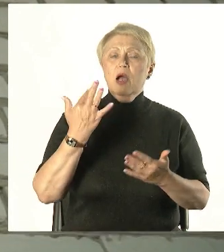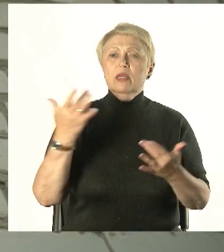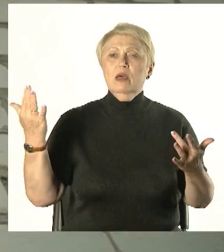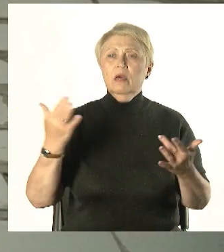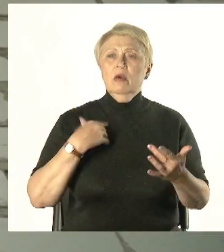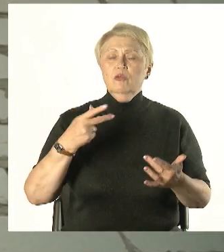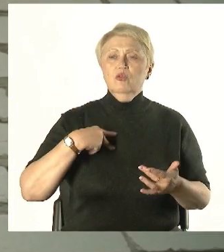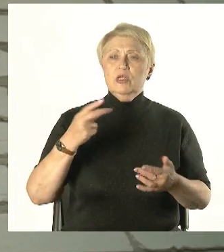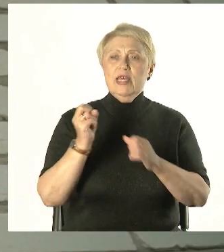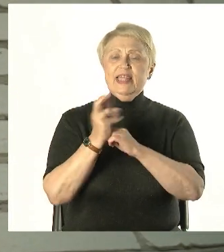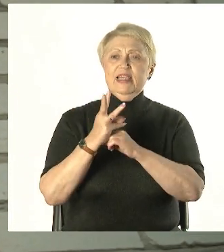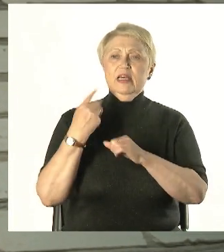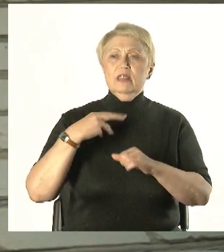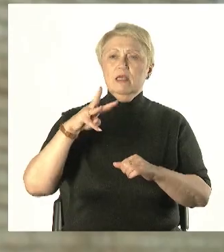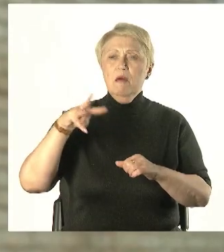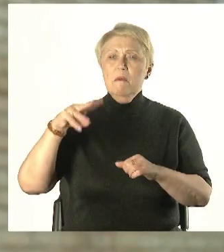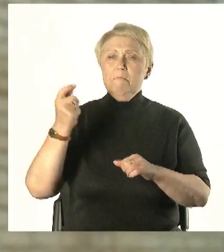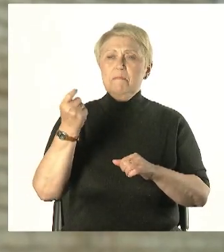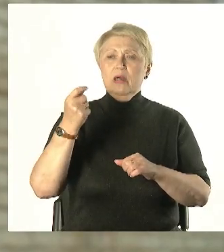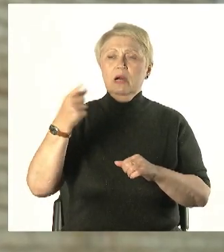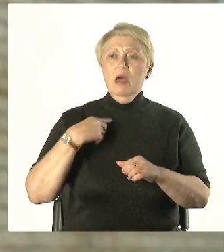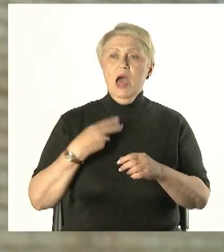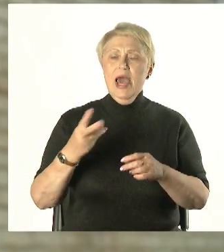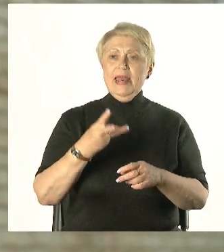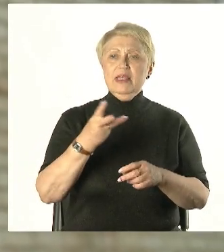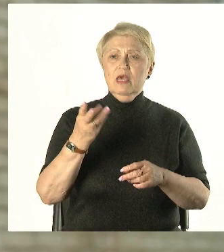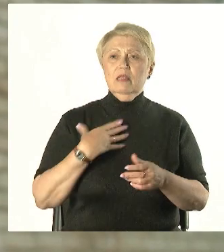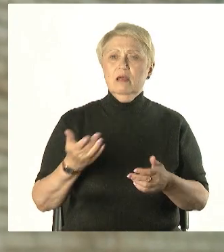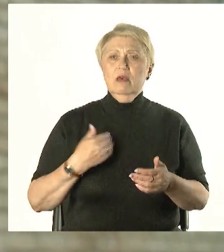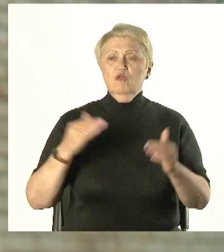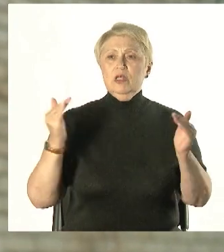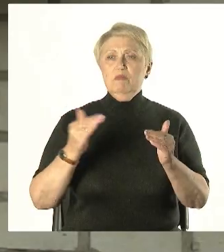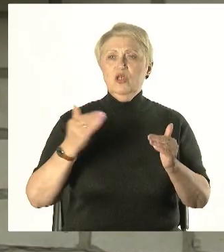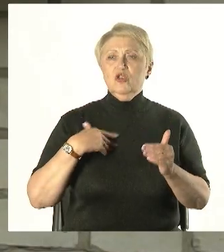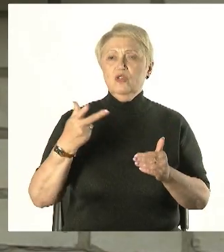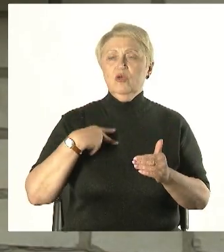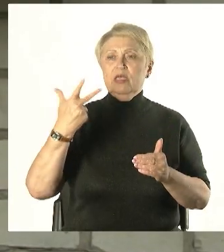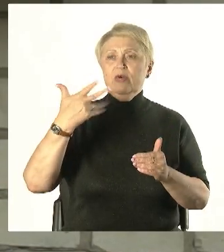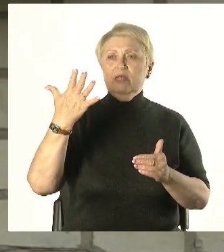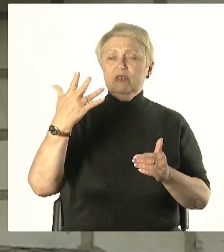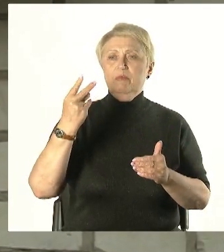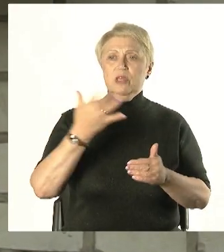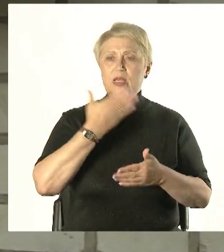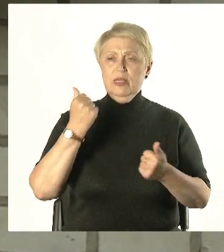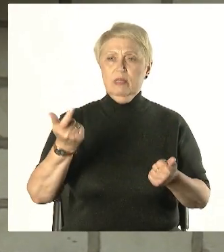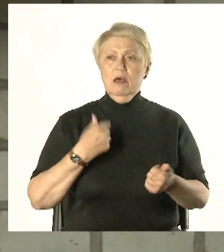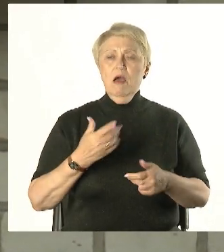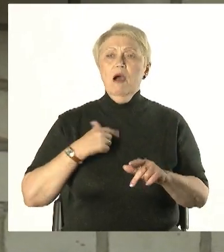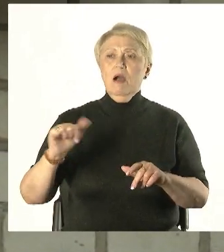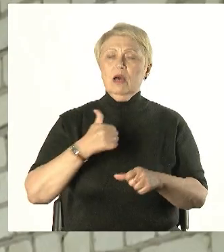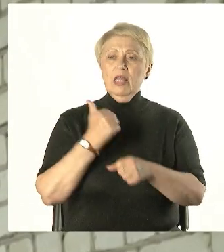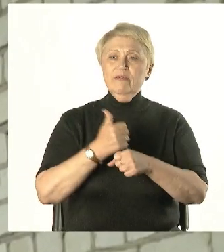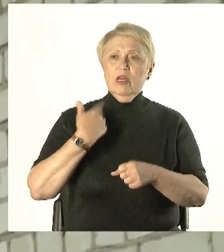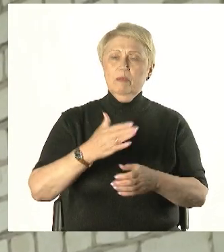микрорентгенов, в городе меньше 20 нигде нету, 25 по 30. Главное при долговременном хранении – это